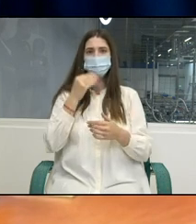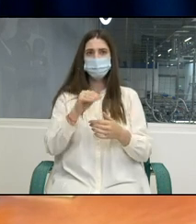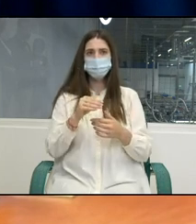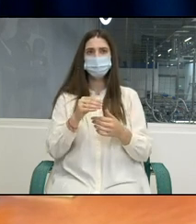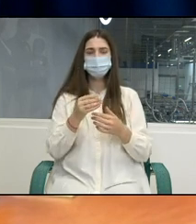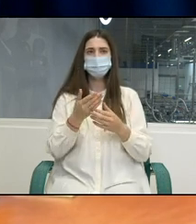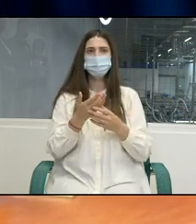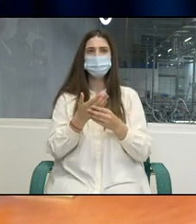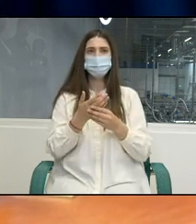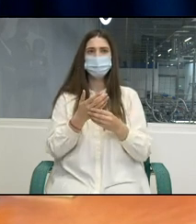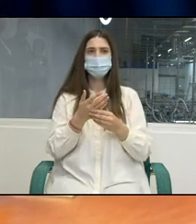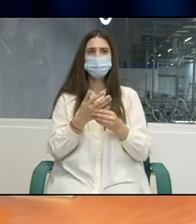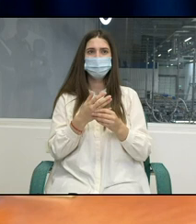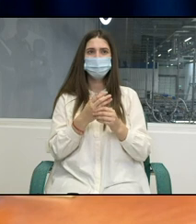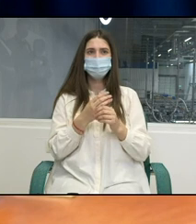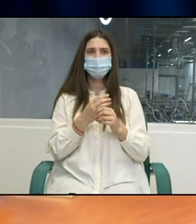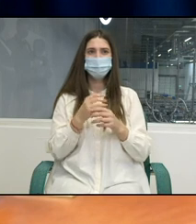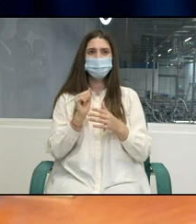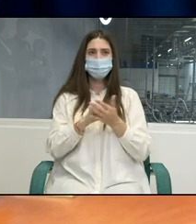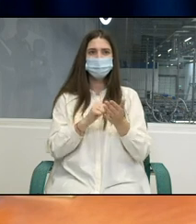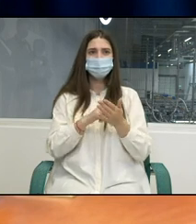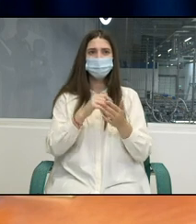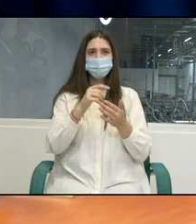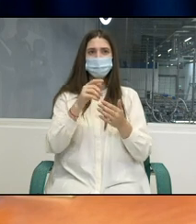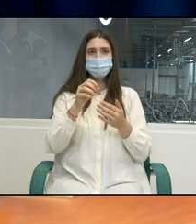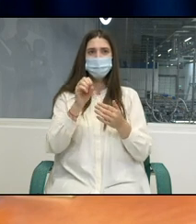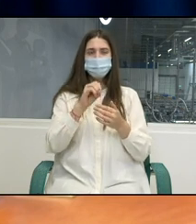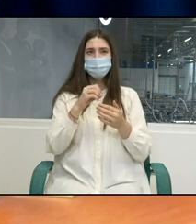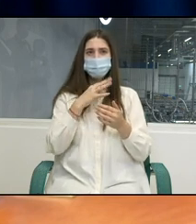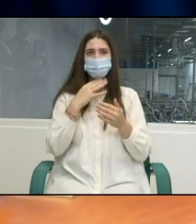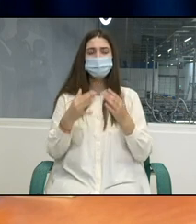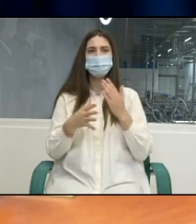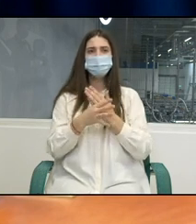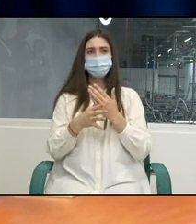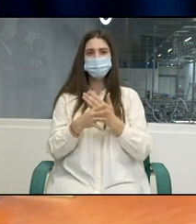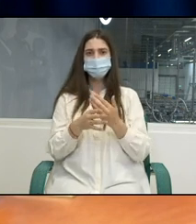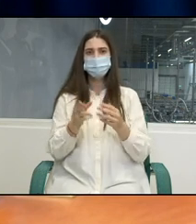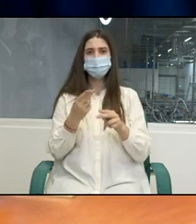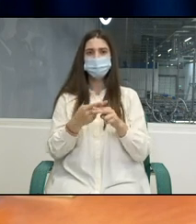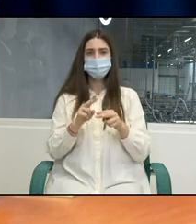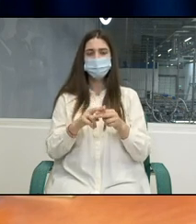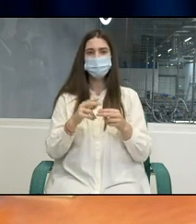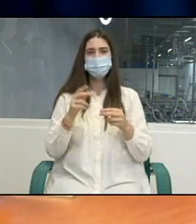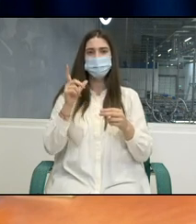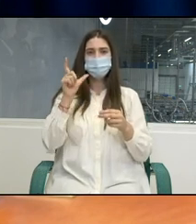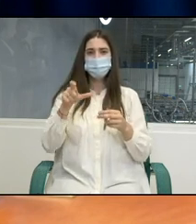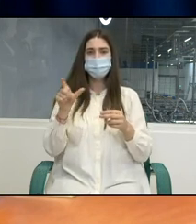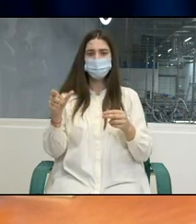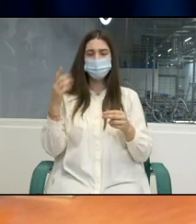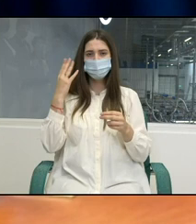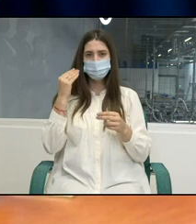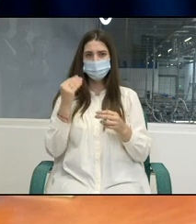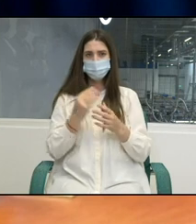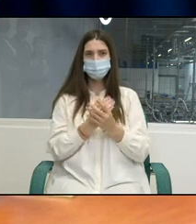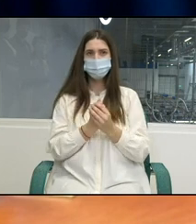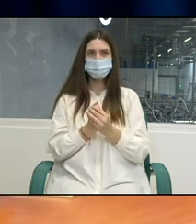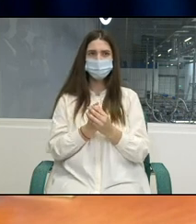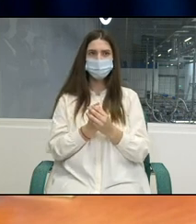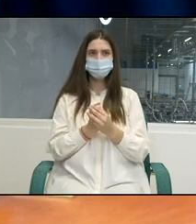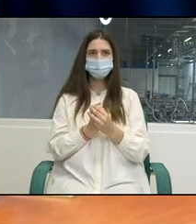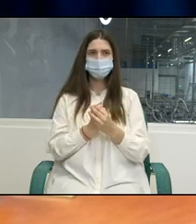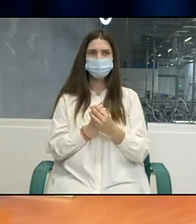Springe, deja există încă foarte multe provocări pe piața muncii, în special rata scăzută a ocupării, nivel înalt de inactivitate,